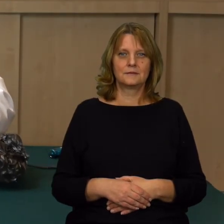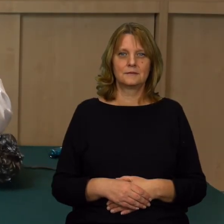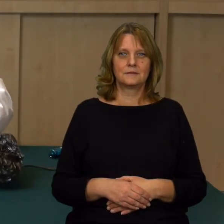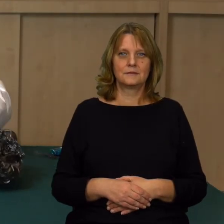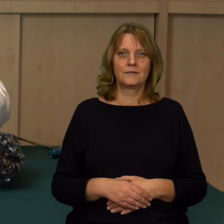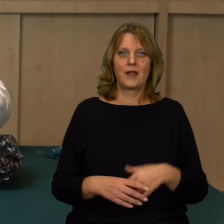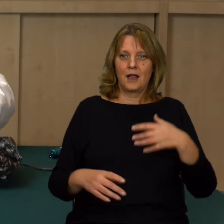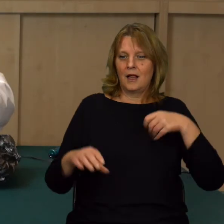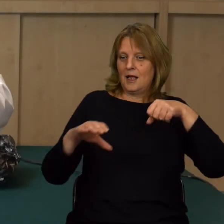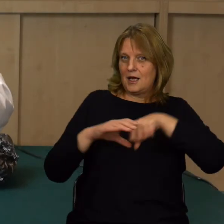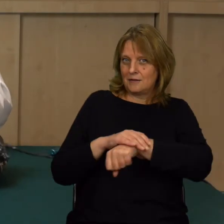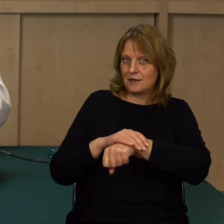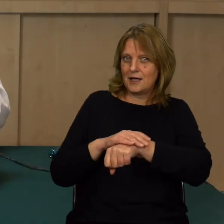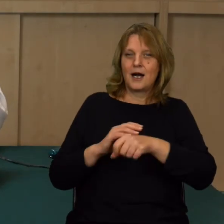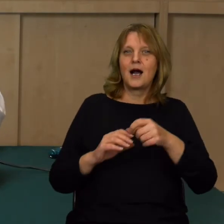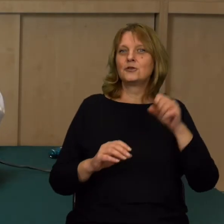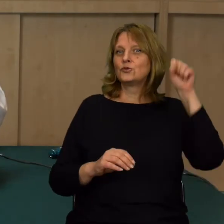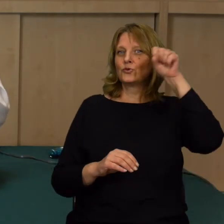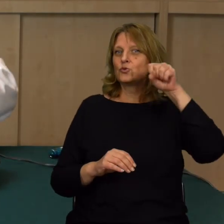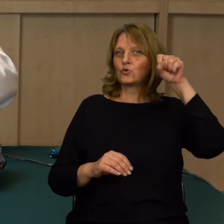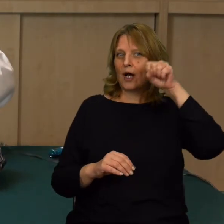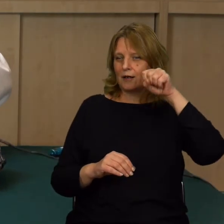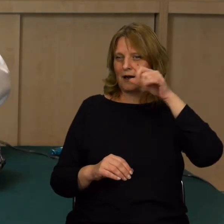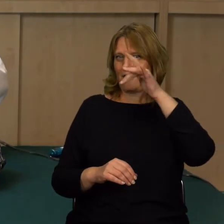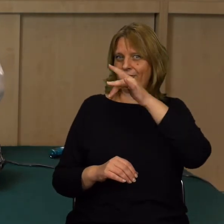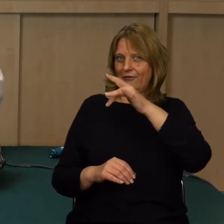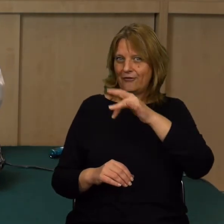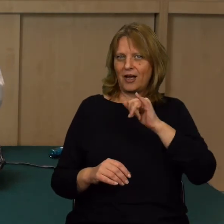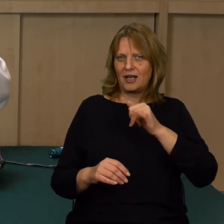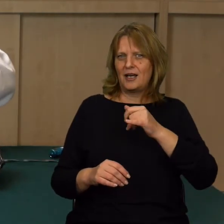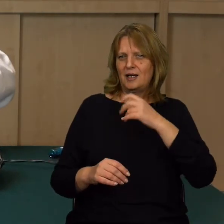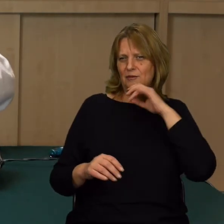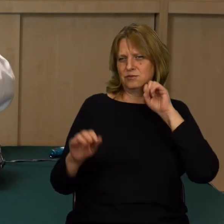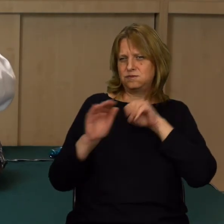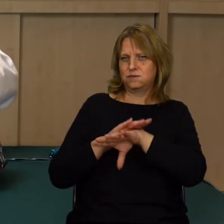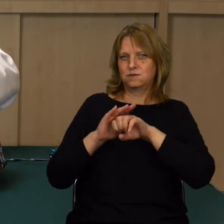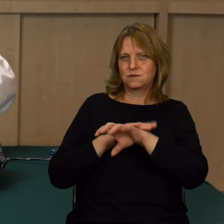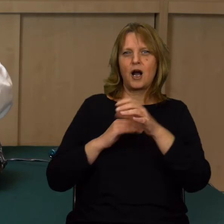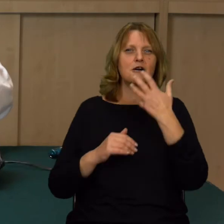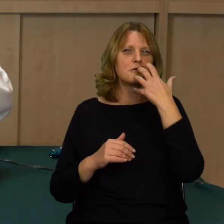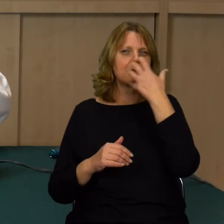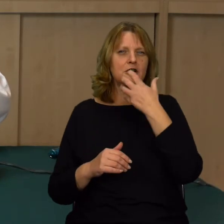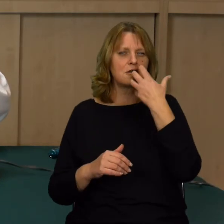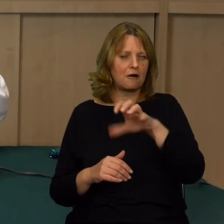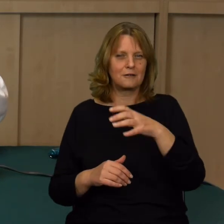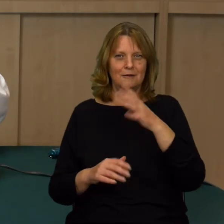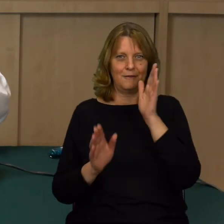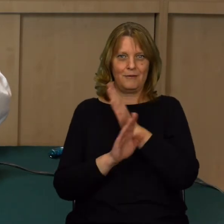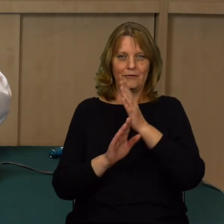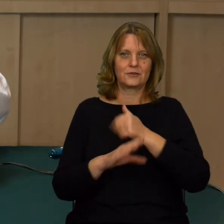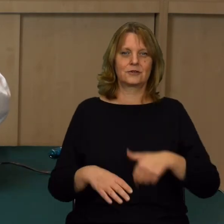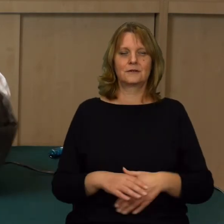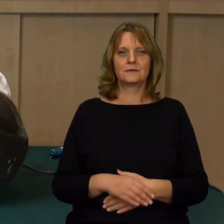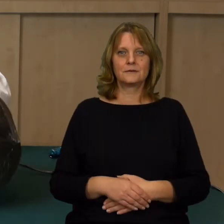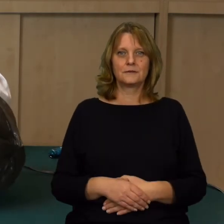Wkładam suszarkę do wnętrza balonu i ładujemy ją gorącym powietrzem.